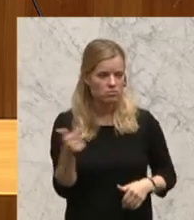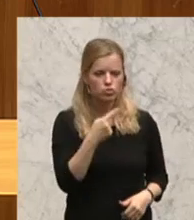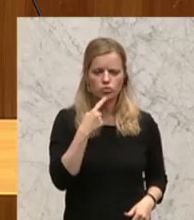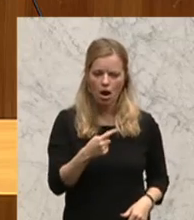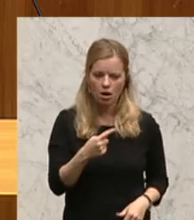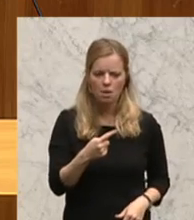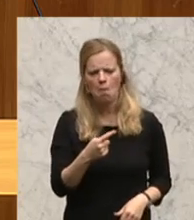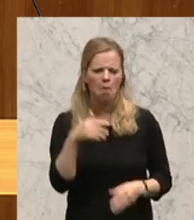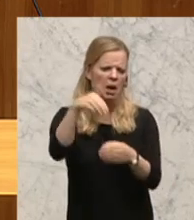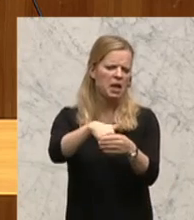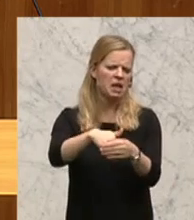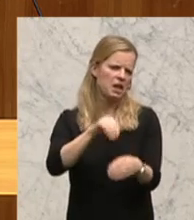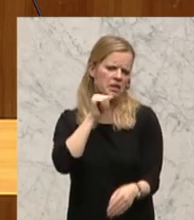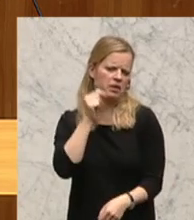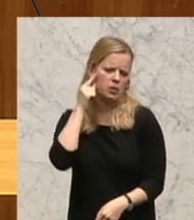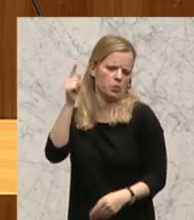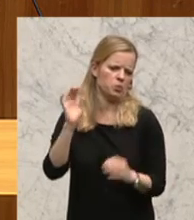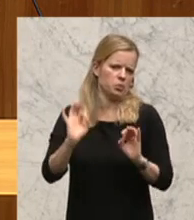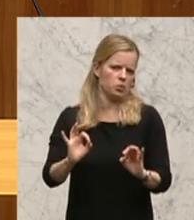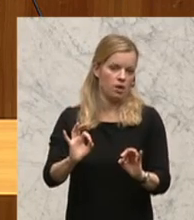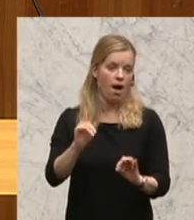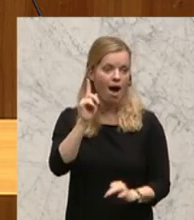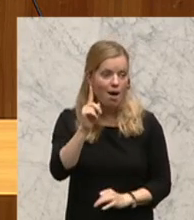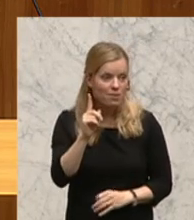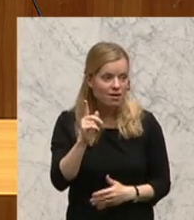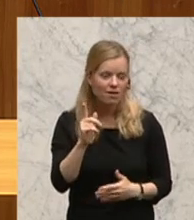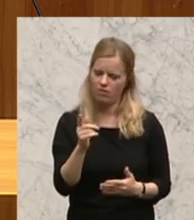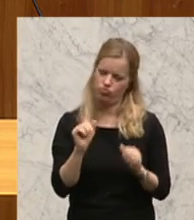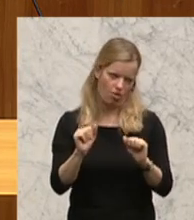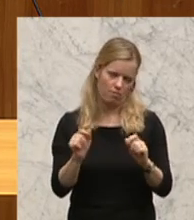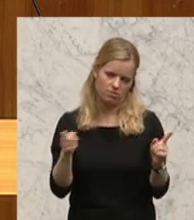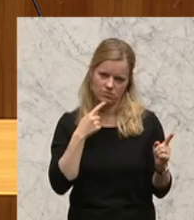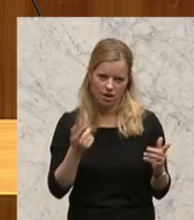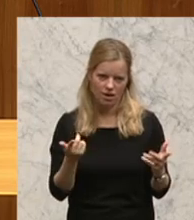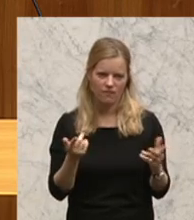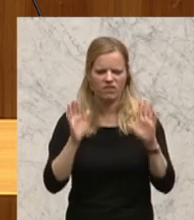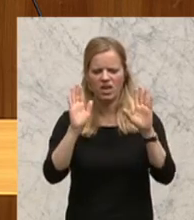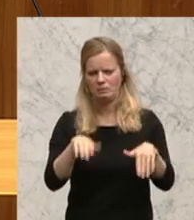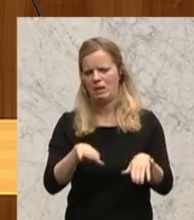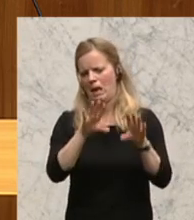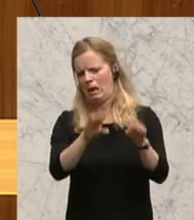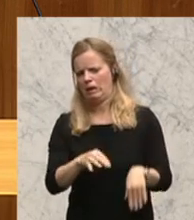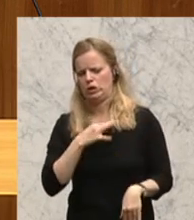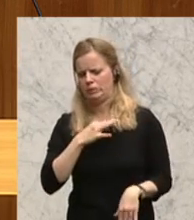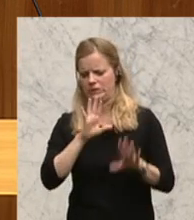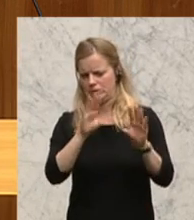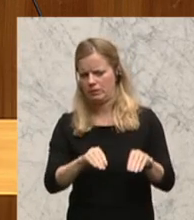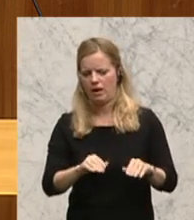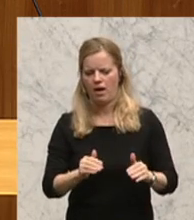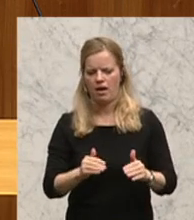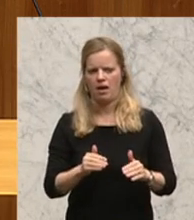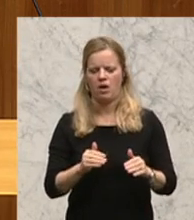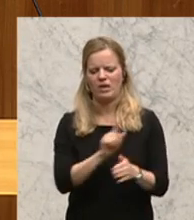Gescheites dabei. Es gibt einen Reflex. Dass sie sagen, niederstimmen, vertagen oder abschmettern.